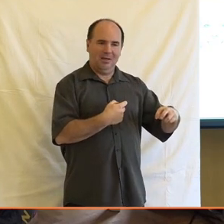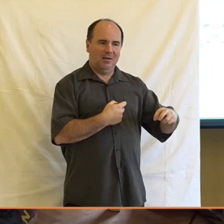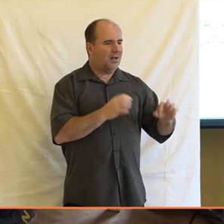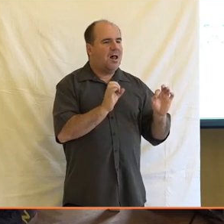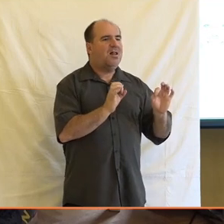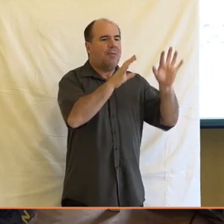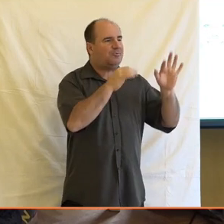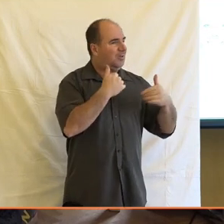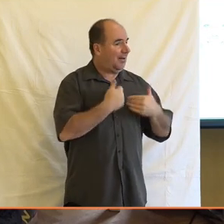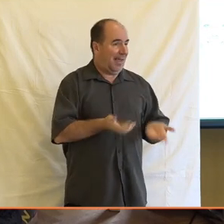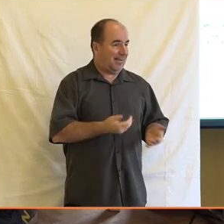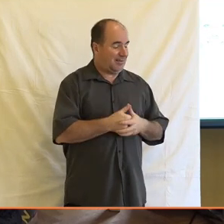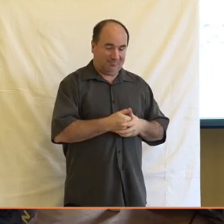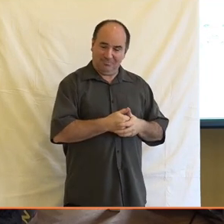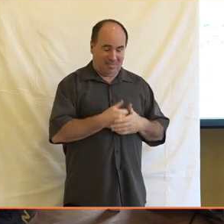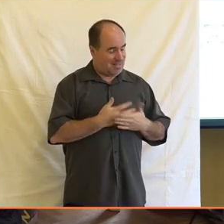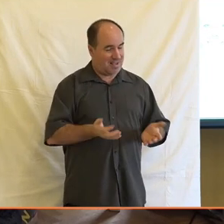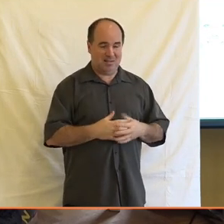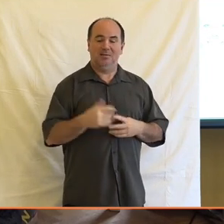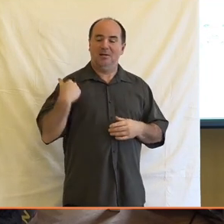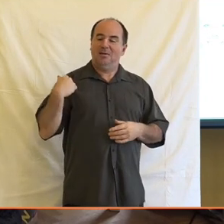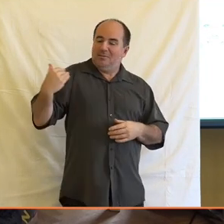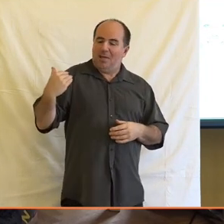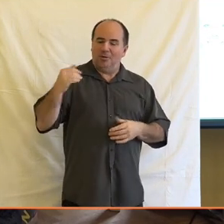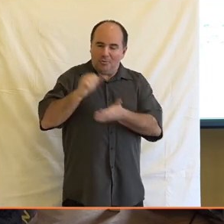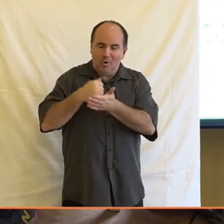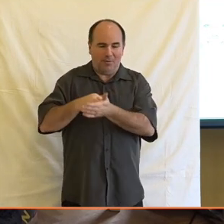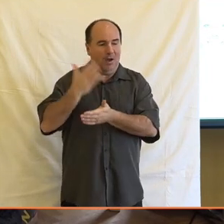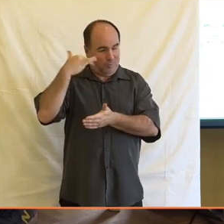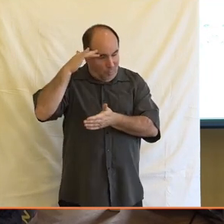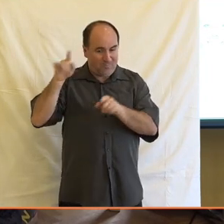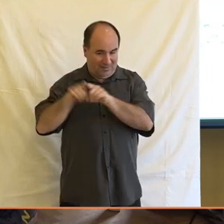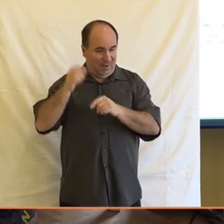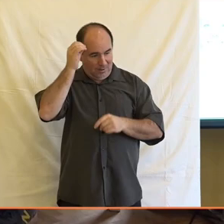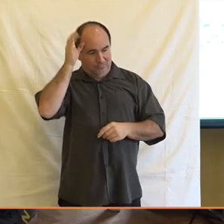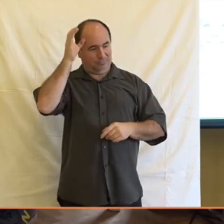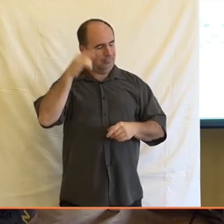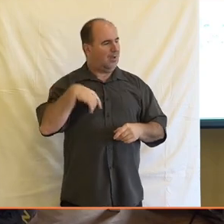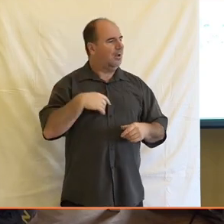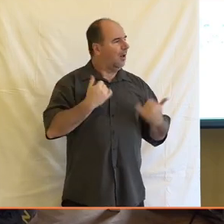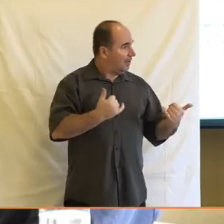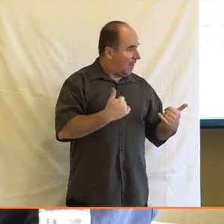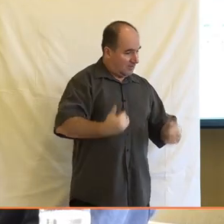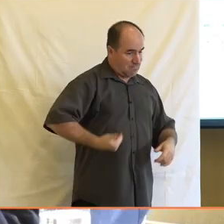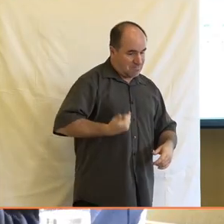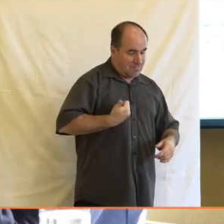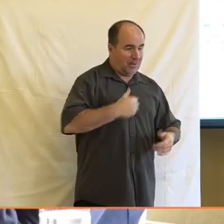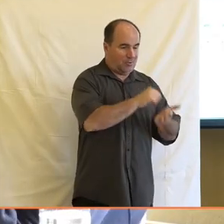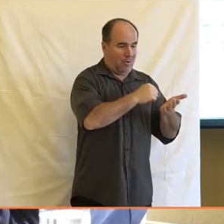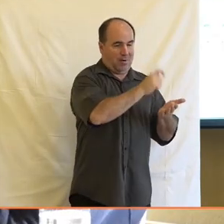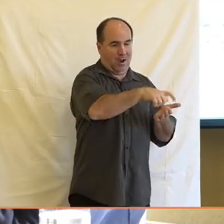v některých ohledech hůře. Ať jsme měli pocit, že jako ti lidé tím, že už vlastně vyrůstali, řeknu s telefonem v ruce nebo s internetem jako dostupným,